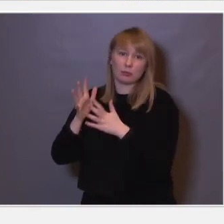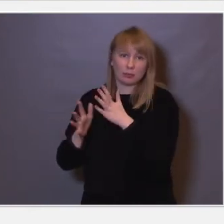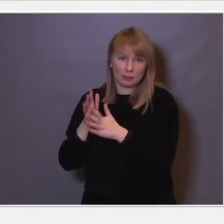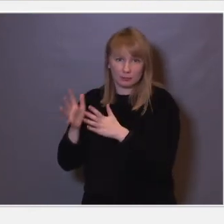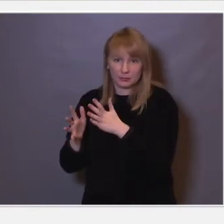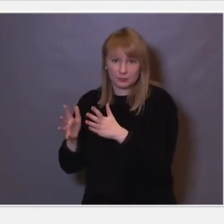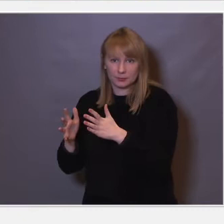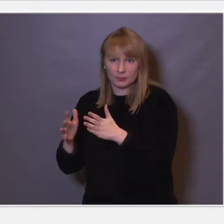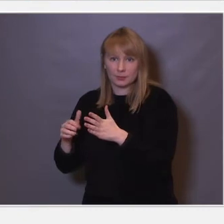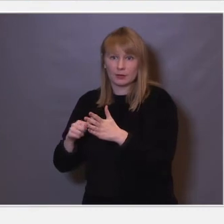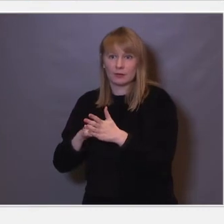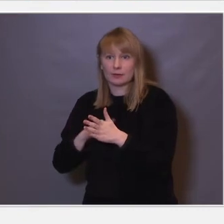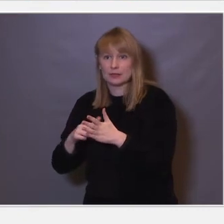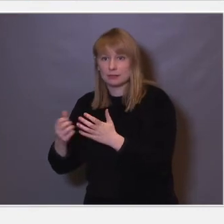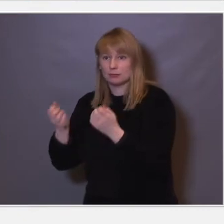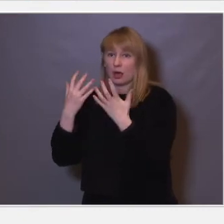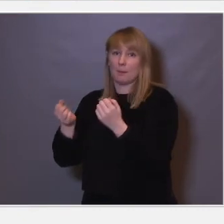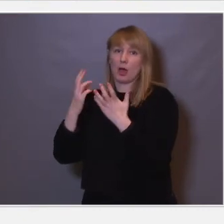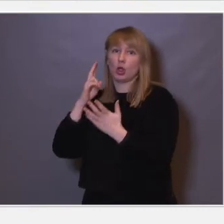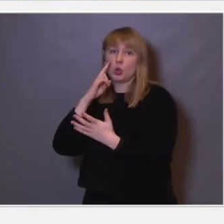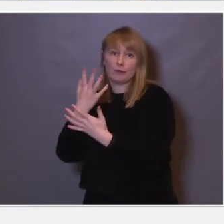hvis de blir eksponert for døvespråk.